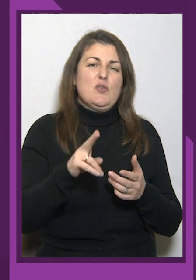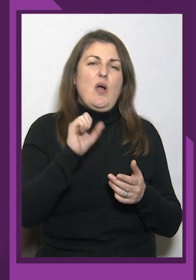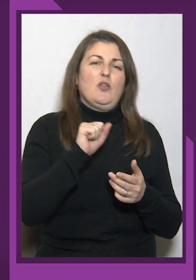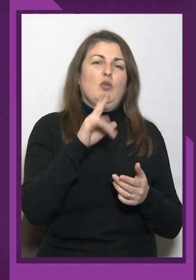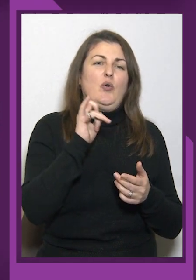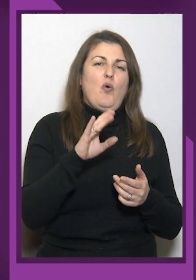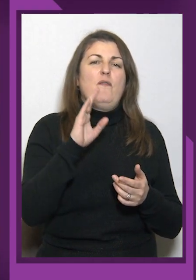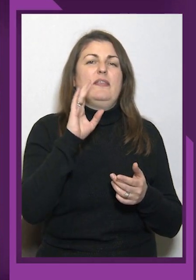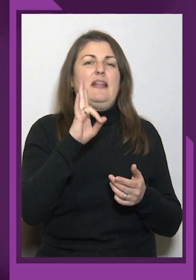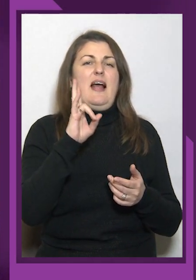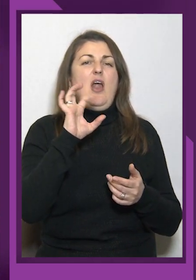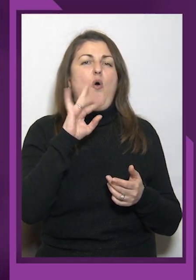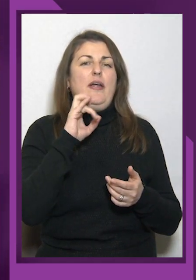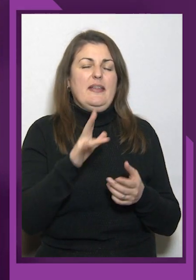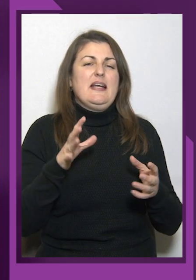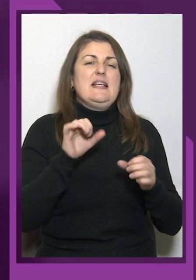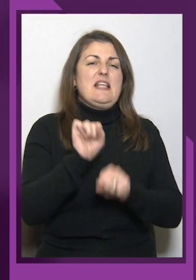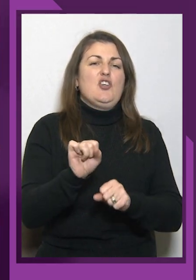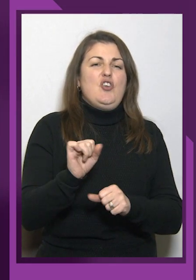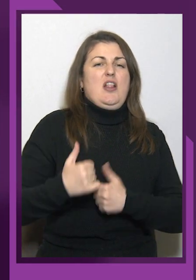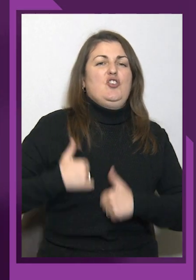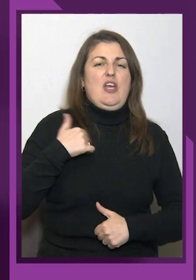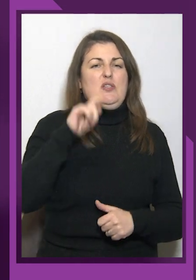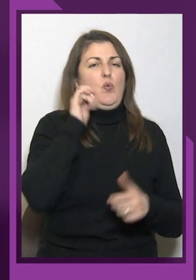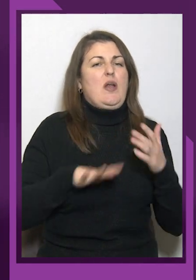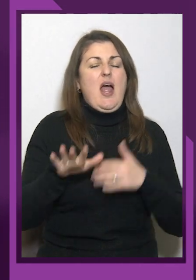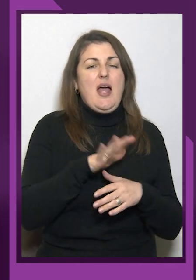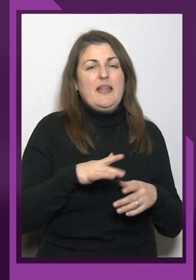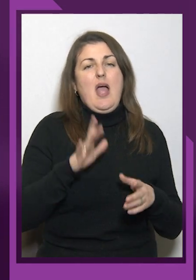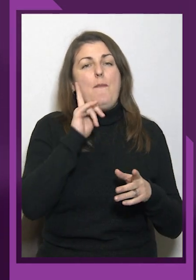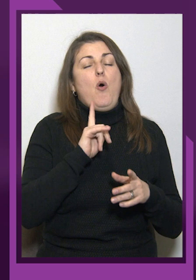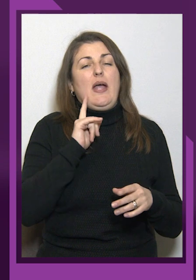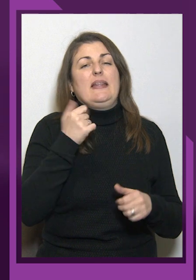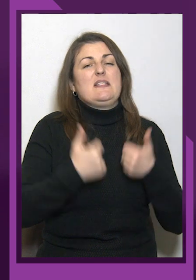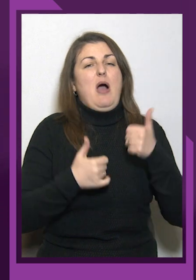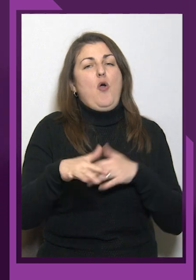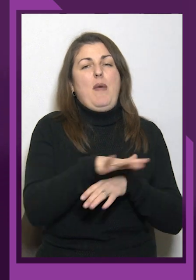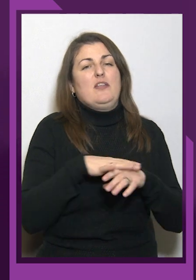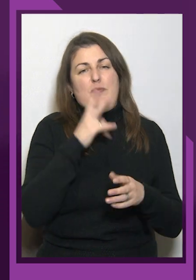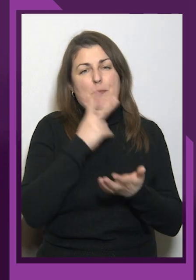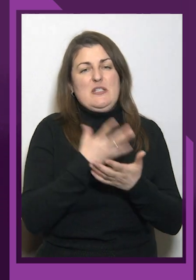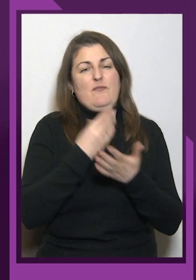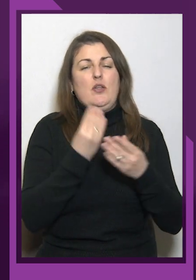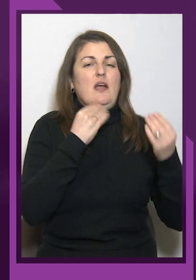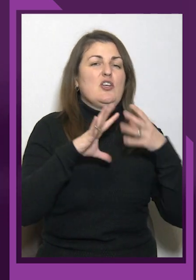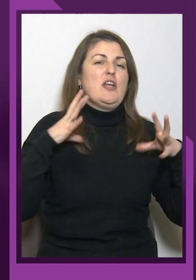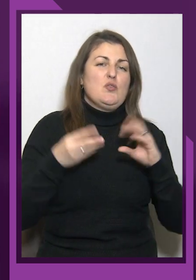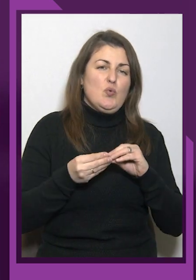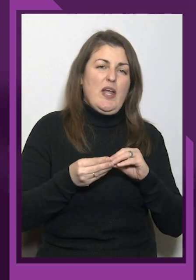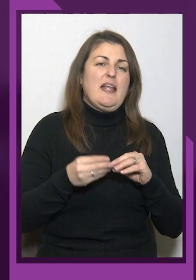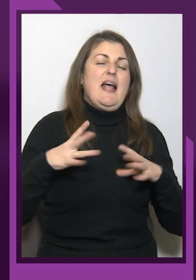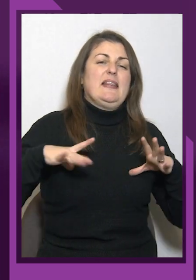Крюков та Наталія Олійник. захищали честь країни. І поки на змагальному майданчику спортсмени показували свій найкращий результат,